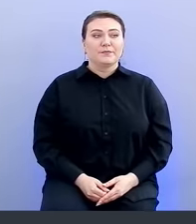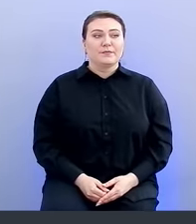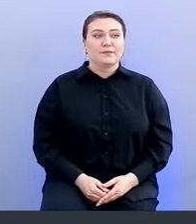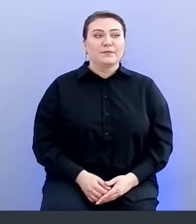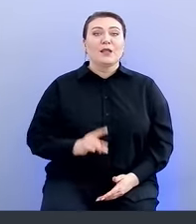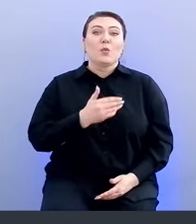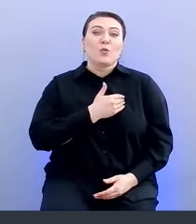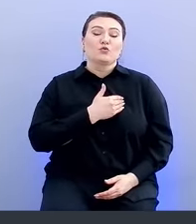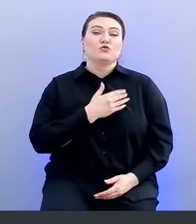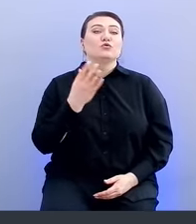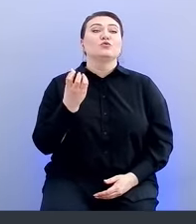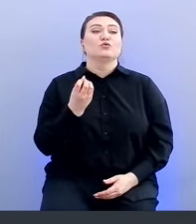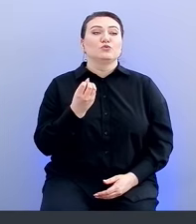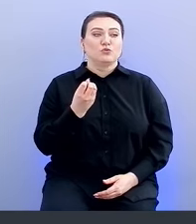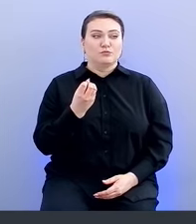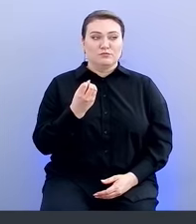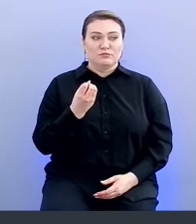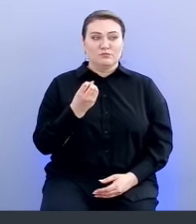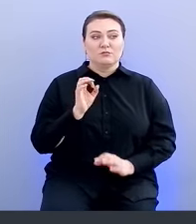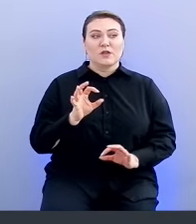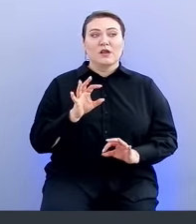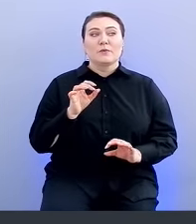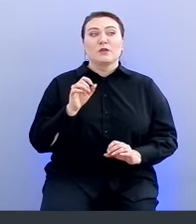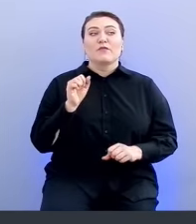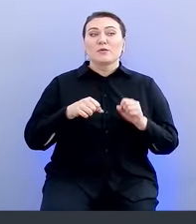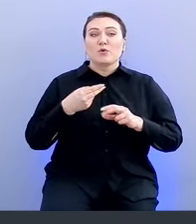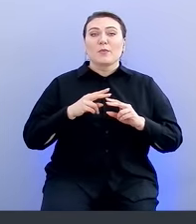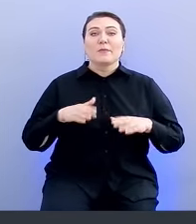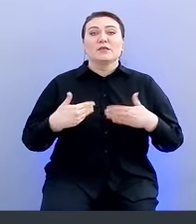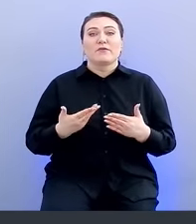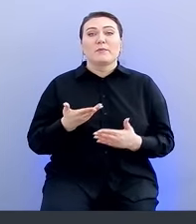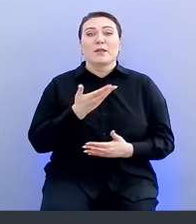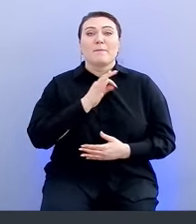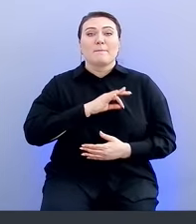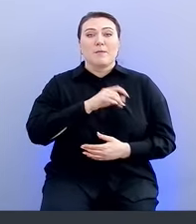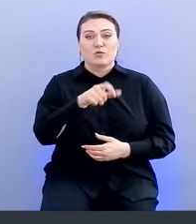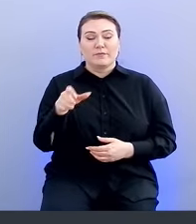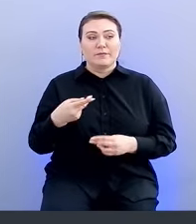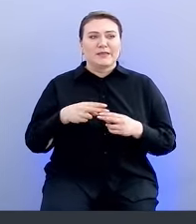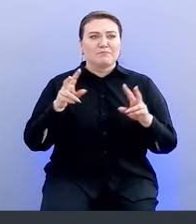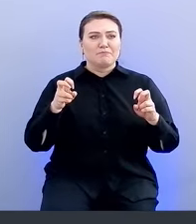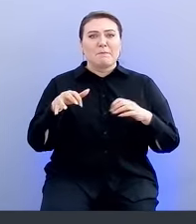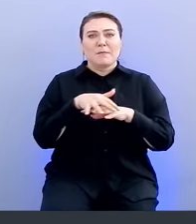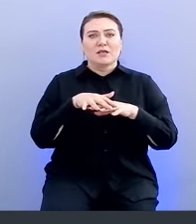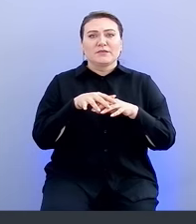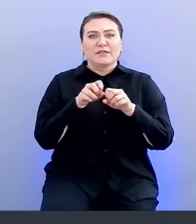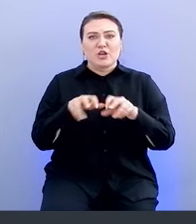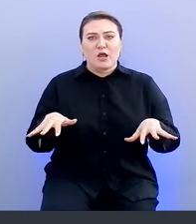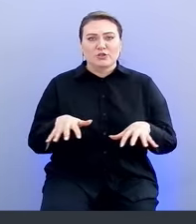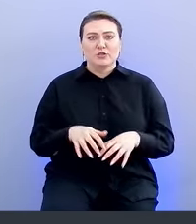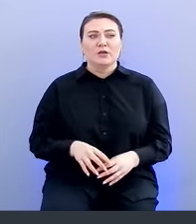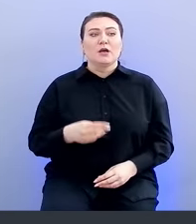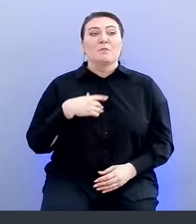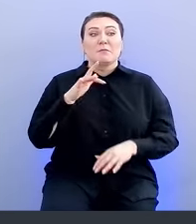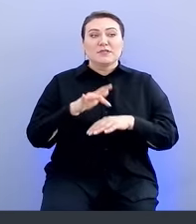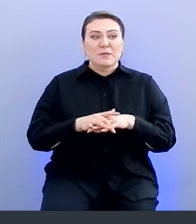И хочется отметить еще одну возможность, которую мы предоставляли нашим пользователям, это возможность такого массового тряжа. Мы